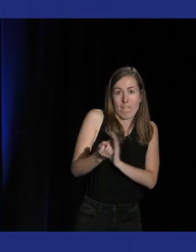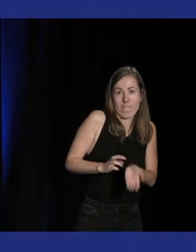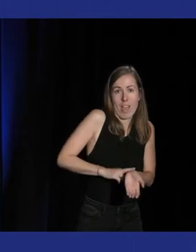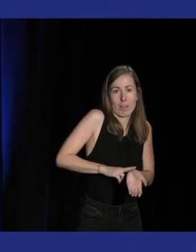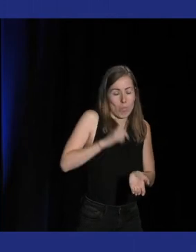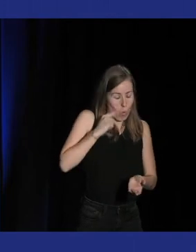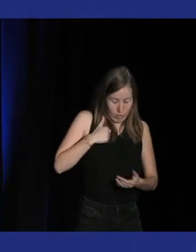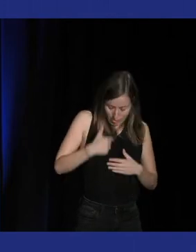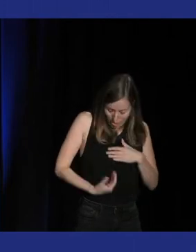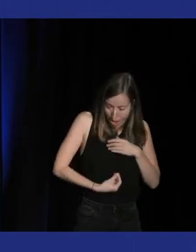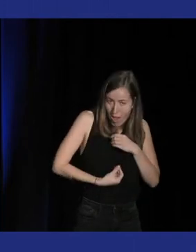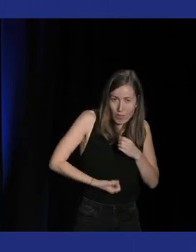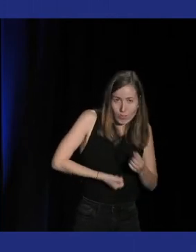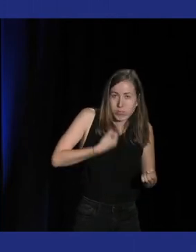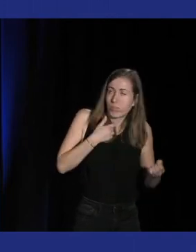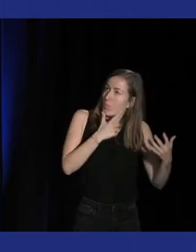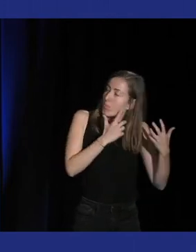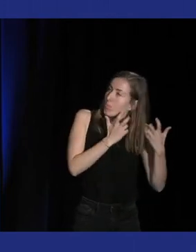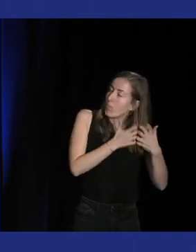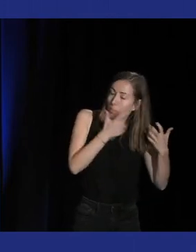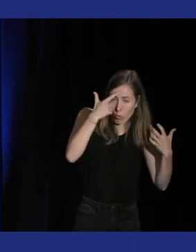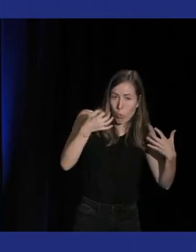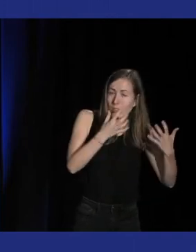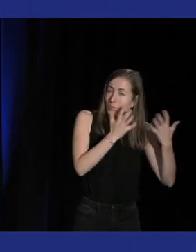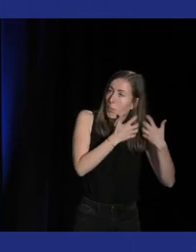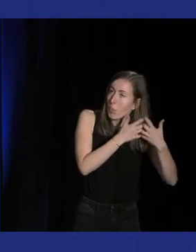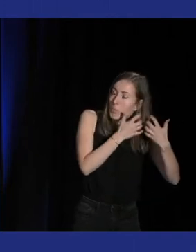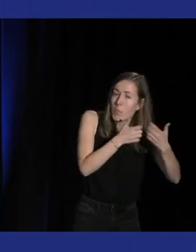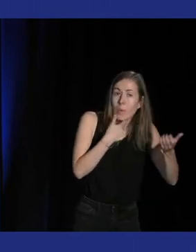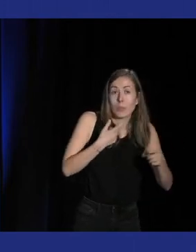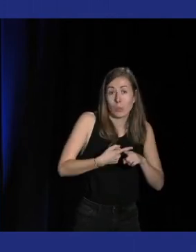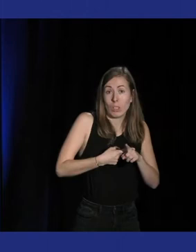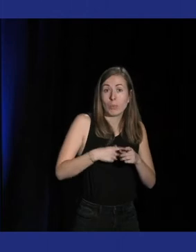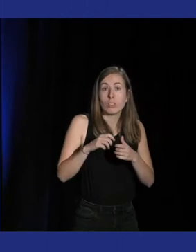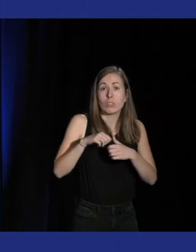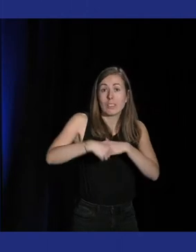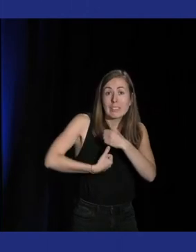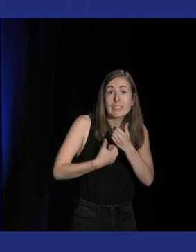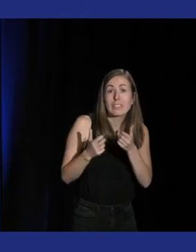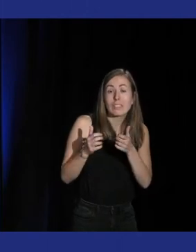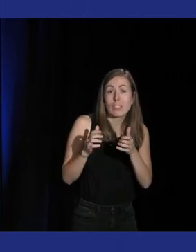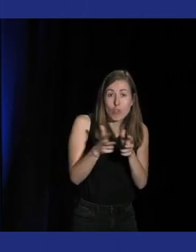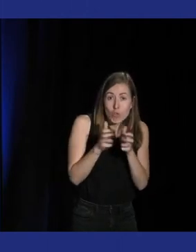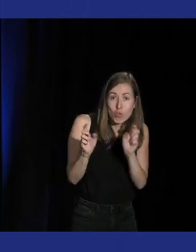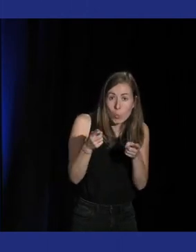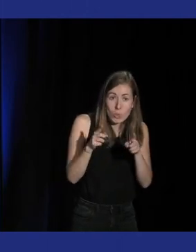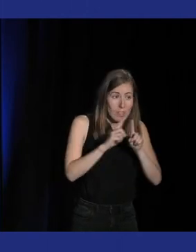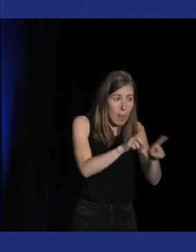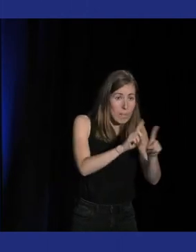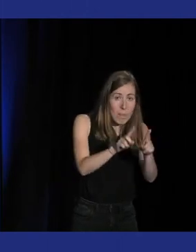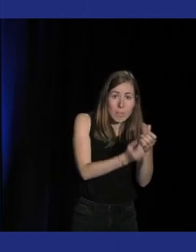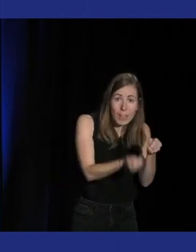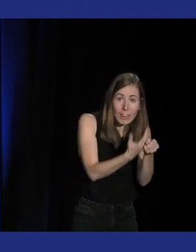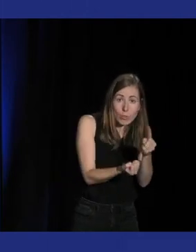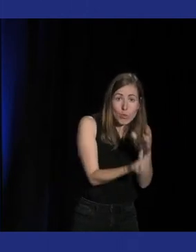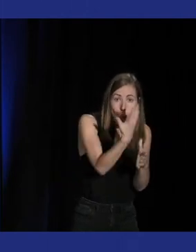s basé sur des séquences mémorielles et puis plus ça va plus on évolue plus les jeux vont se diversifier dans leur gameplay et dans la manière d'appréhender la musique parce que c'est des